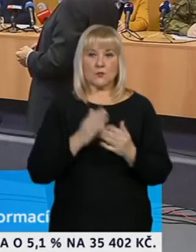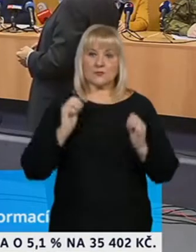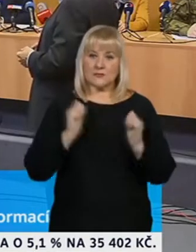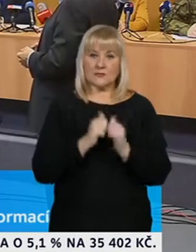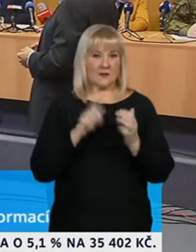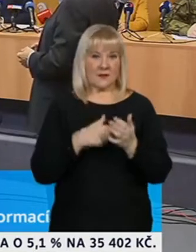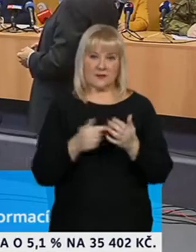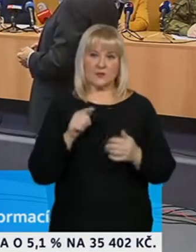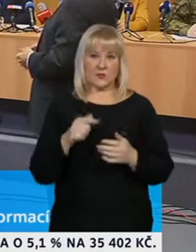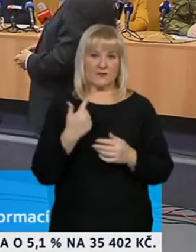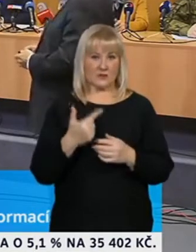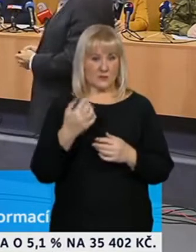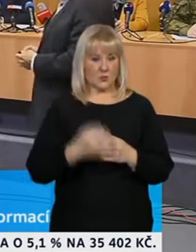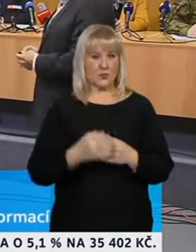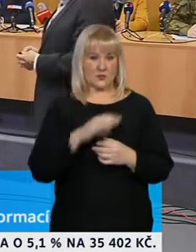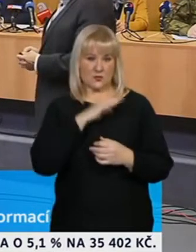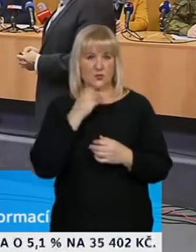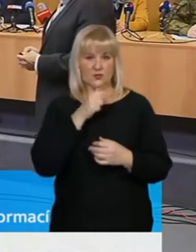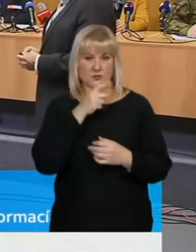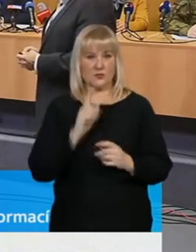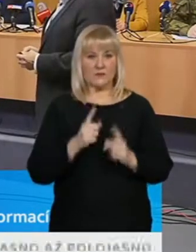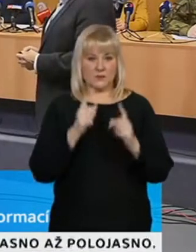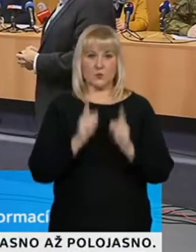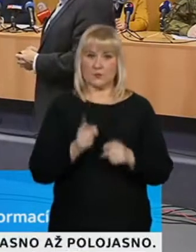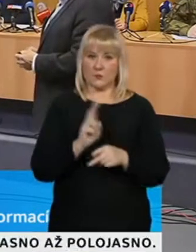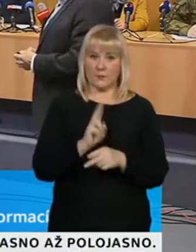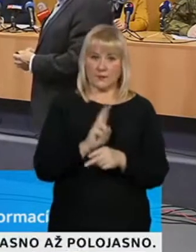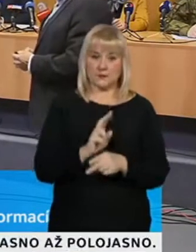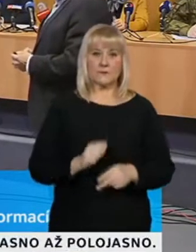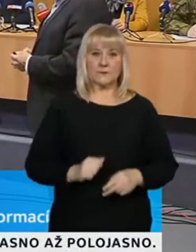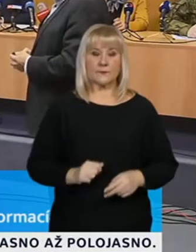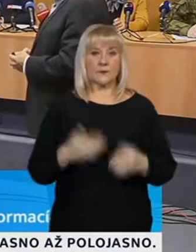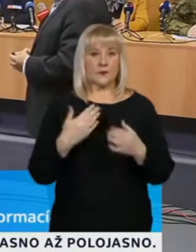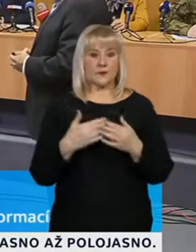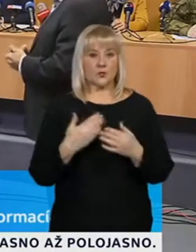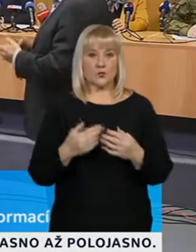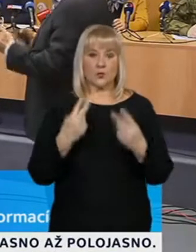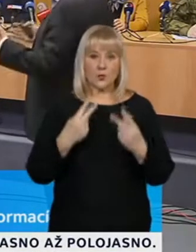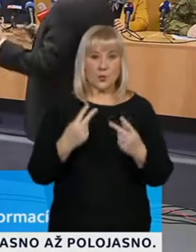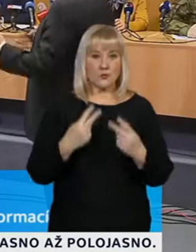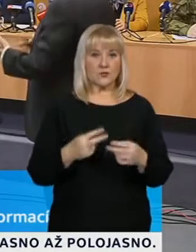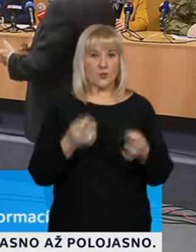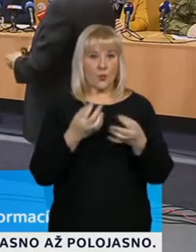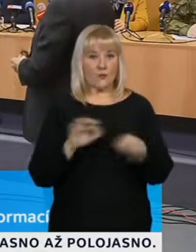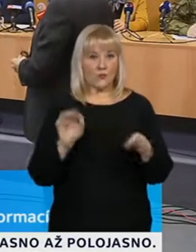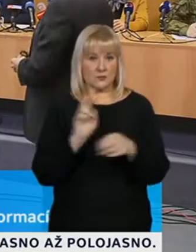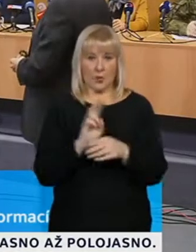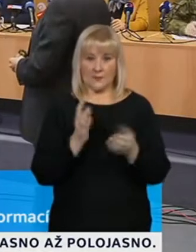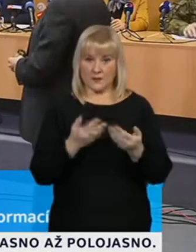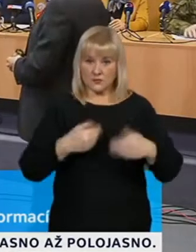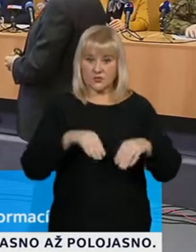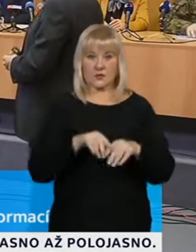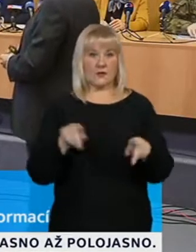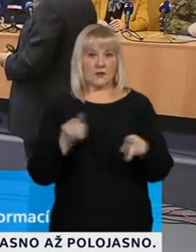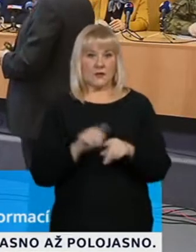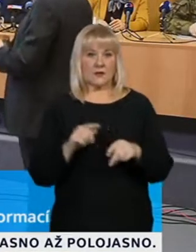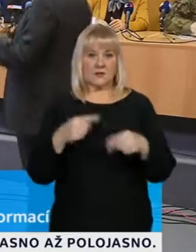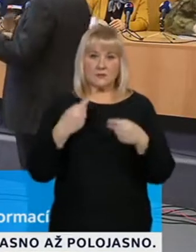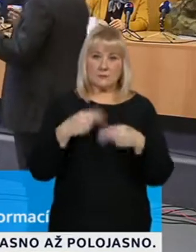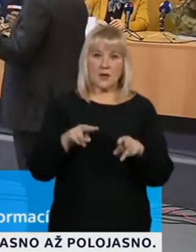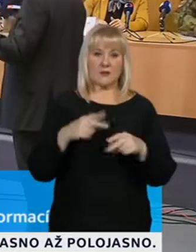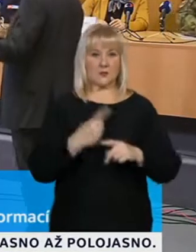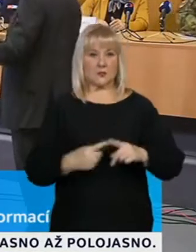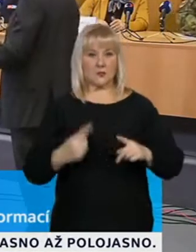To číslo je relativně vysoké a musíme na něj dávat pozor. Proto je tak důležité, aby to uvolňování a návrat aspoň k trochu